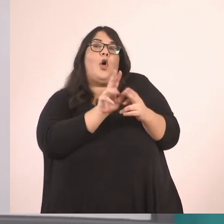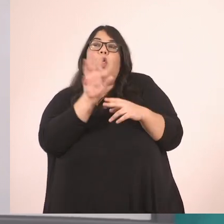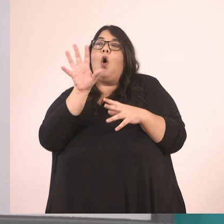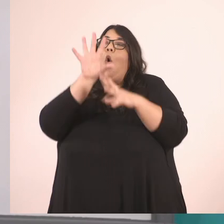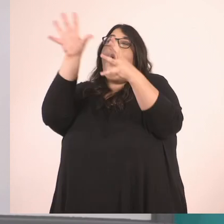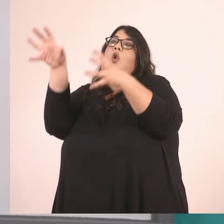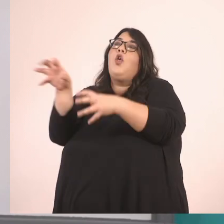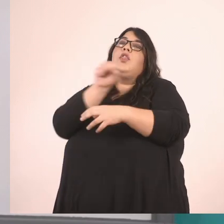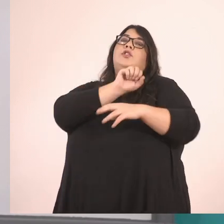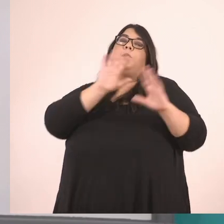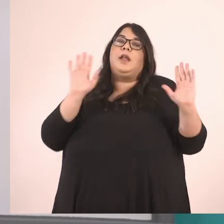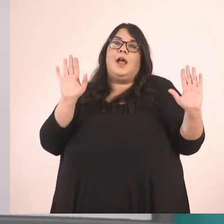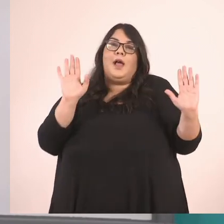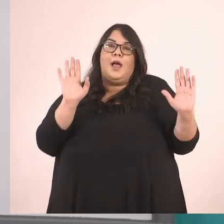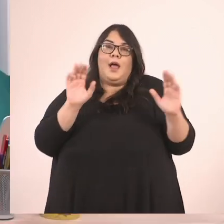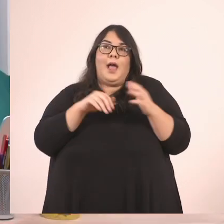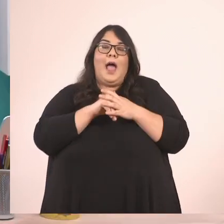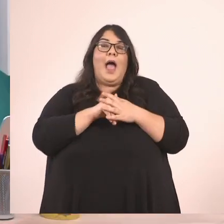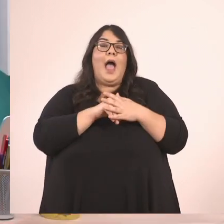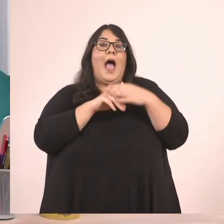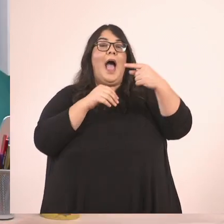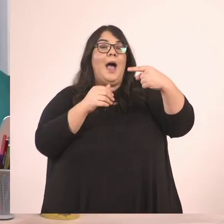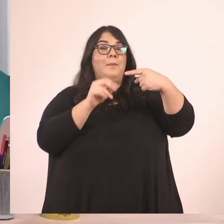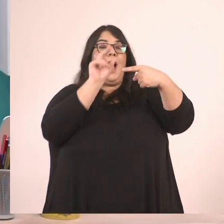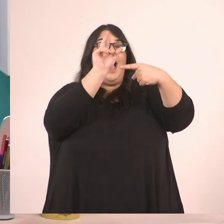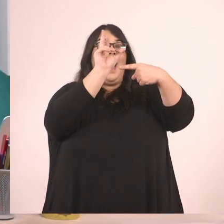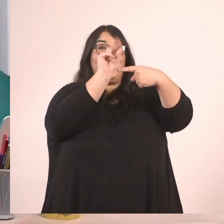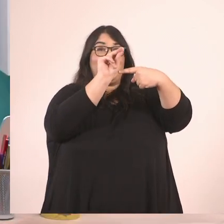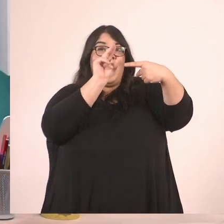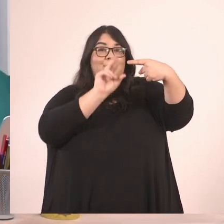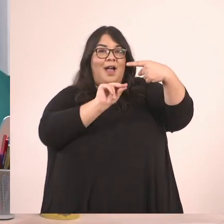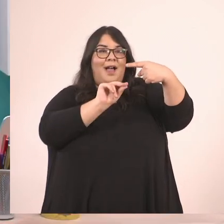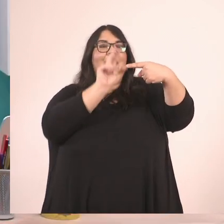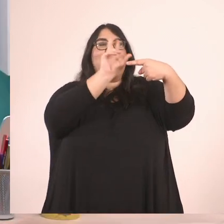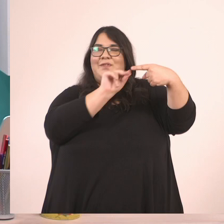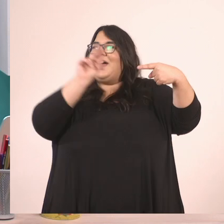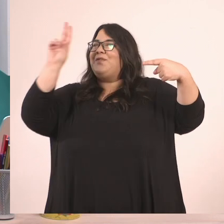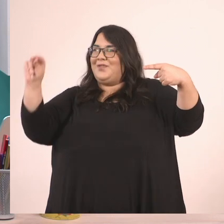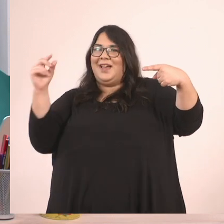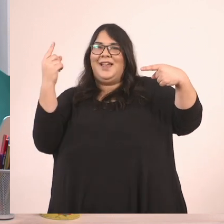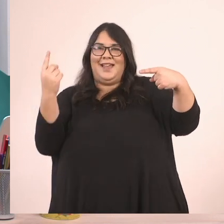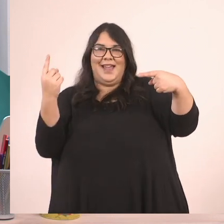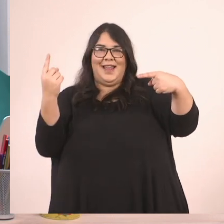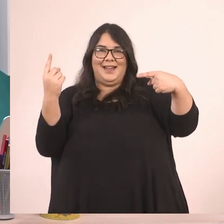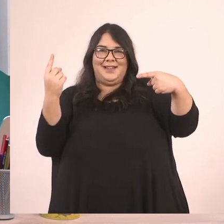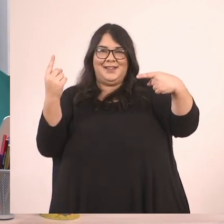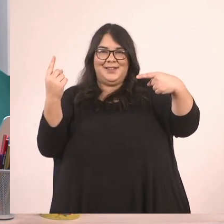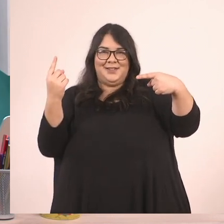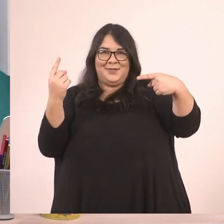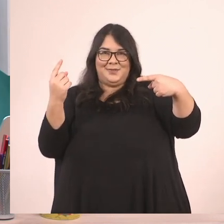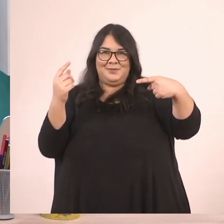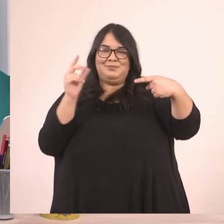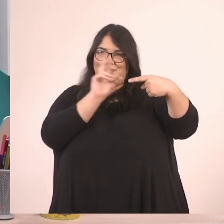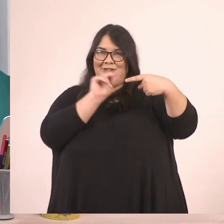την ποσότητα. Αν ο αρθιμητής είναι ίσος με τον παρονομαστή, το κλάσμα είναι ίσο με το 1. Στην περίπτωση